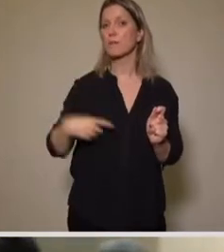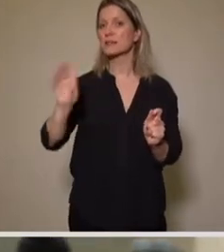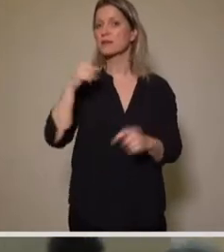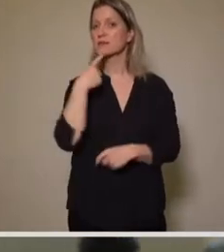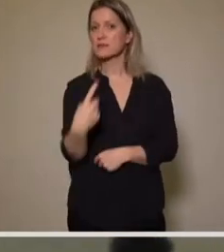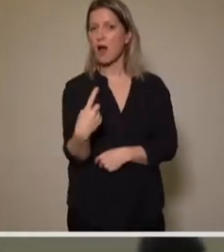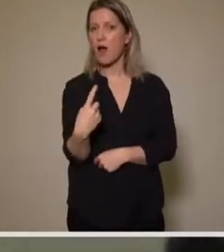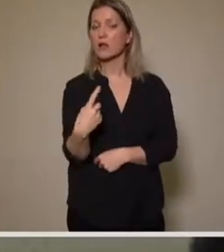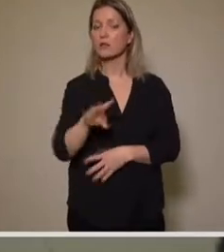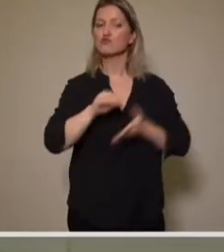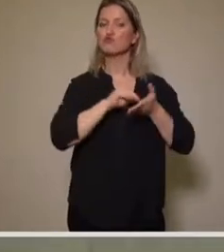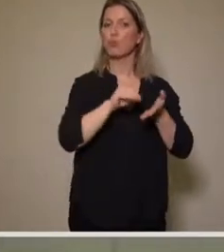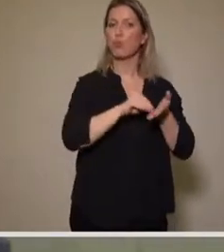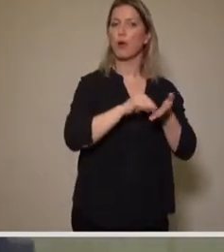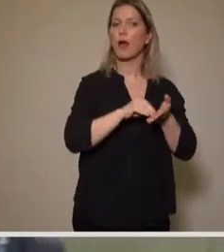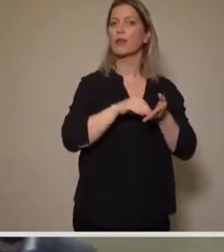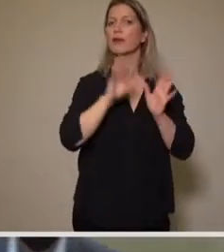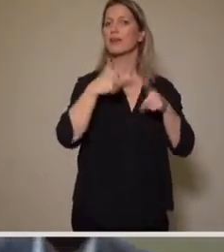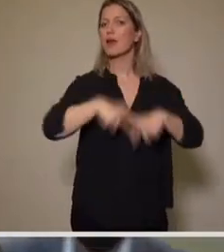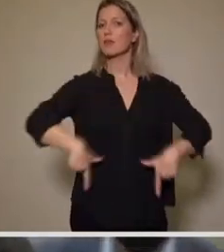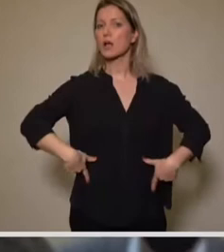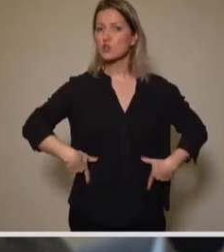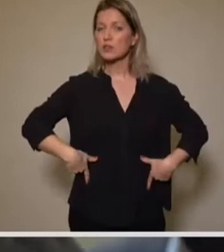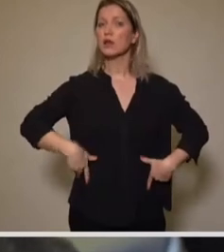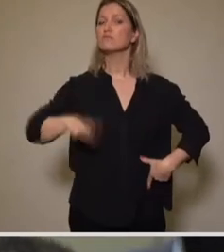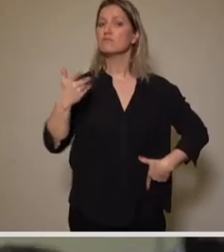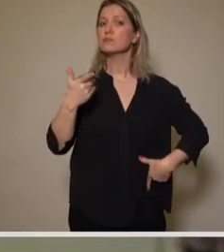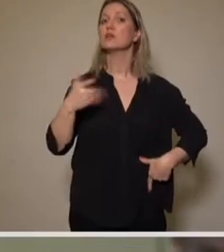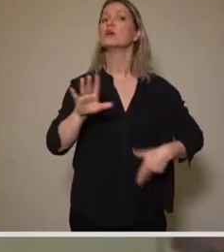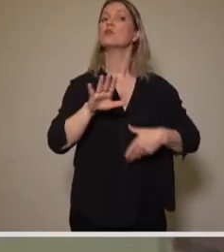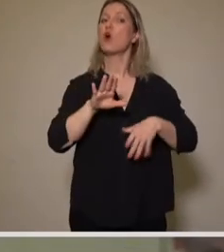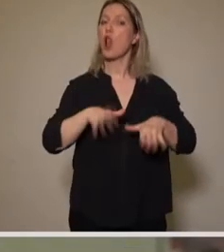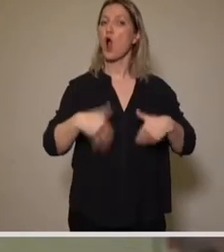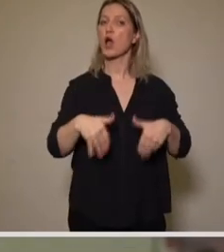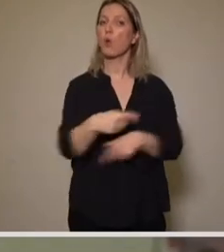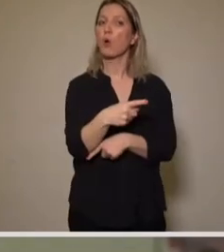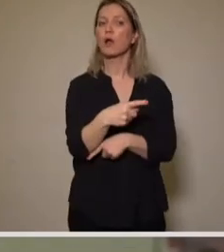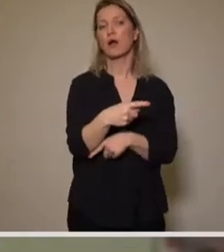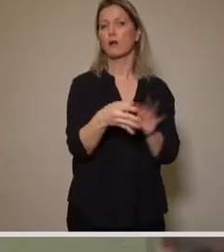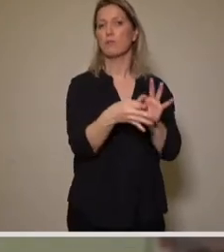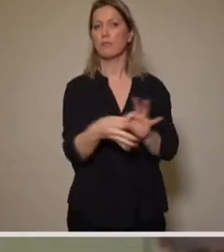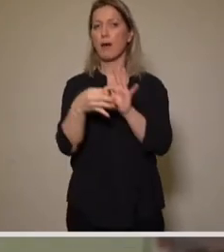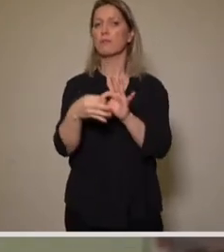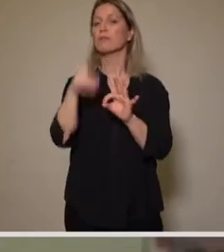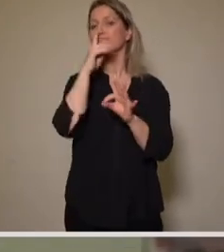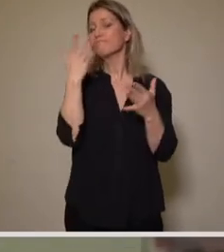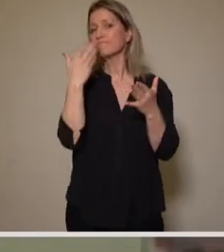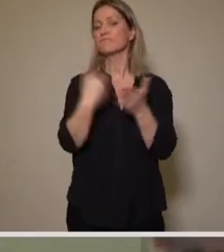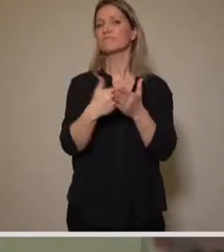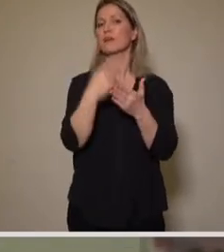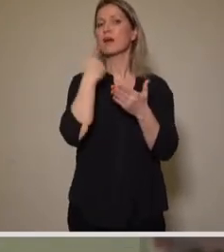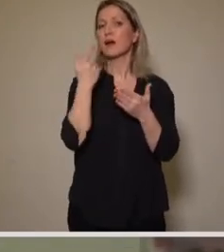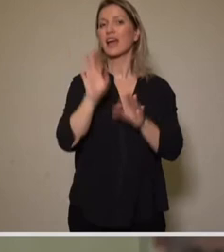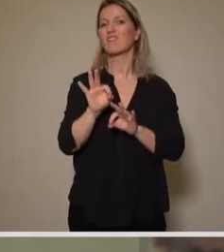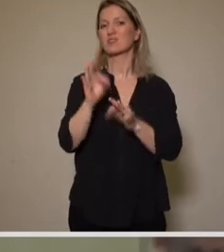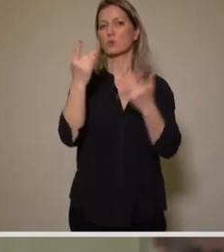Lockerungen an Schulen und Kindertagesstätten an den steigenden Infektionszahlen beteiligt sind. Ich würde hier mal das